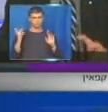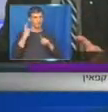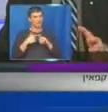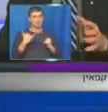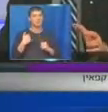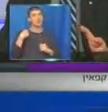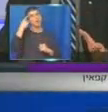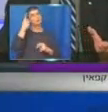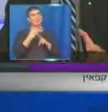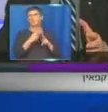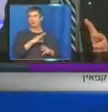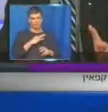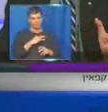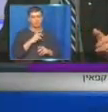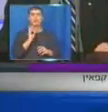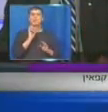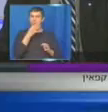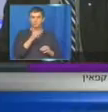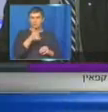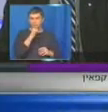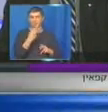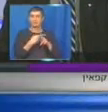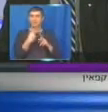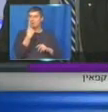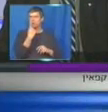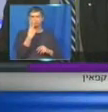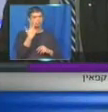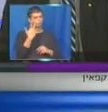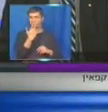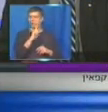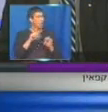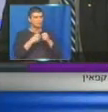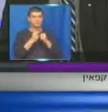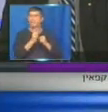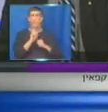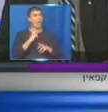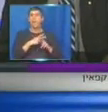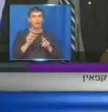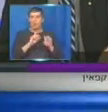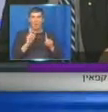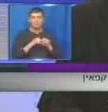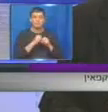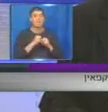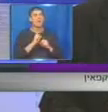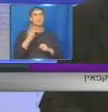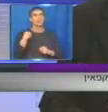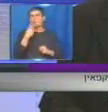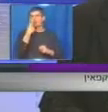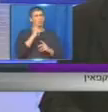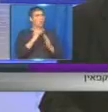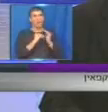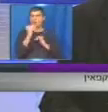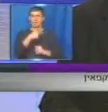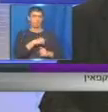קפה פעם אחת, פעמיים, שלוש פעמים, איננו מזיק. לא רק זה שהוא איננו מזיק, לא צפינו שום עלייה